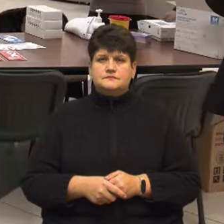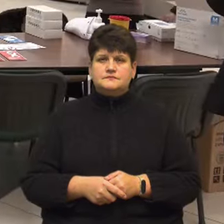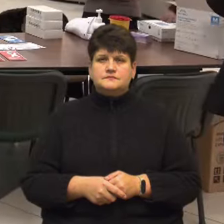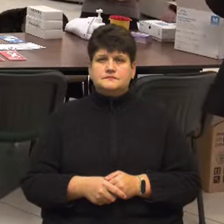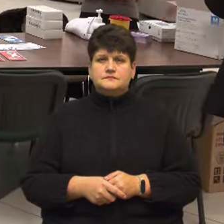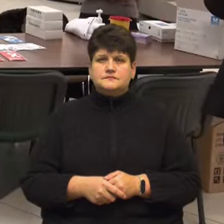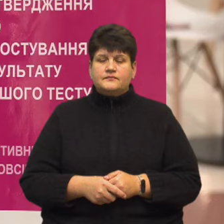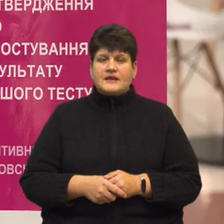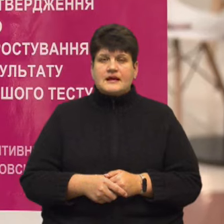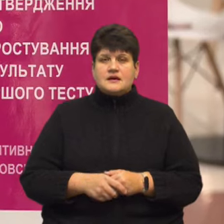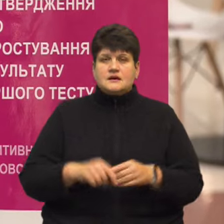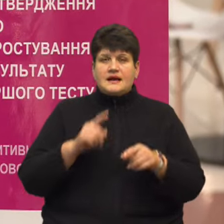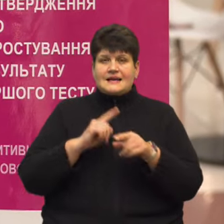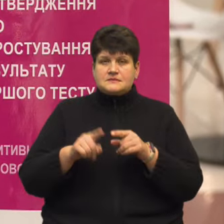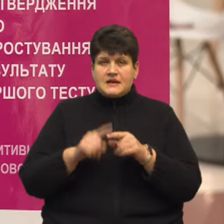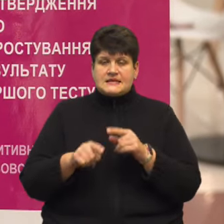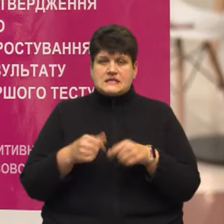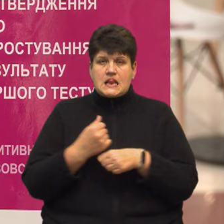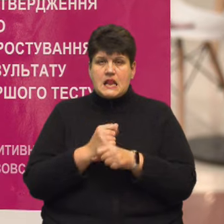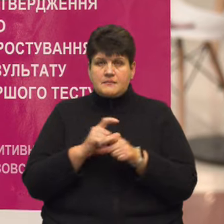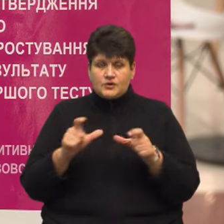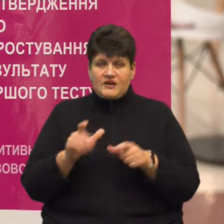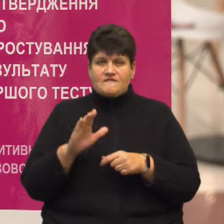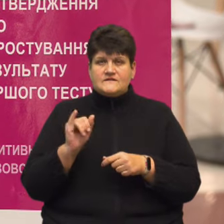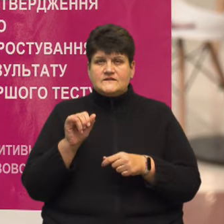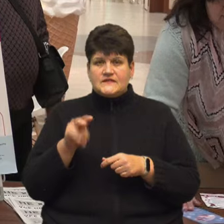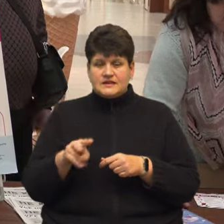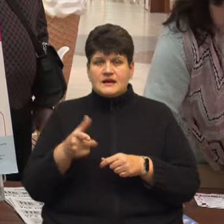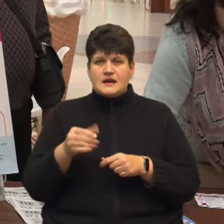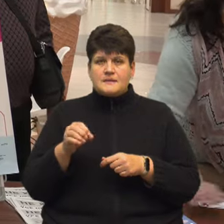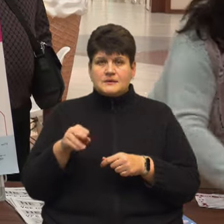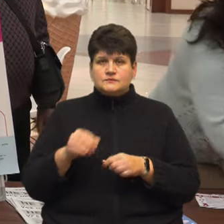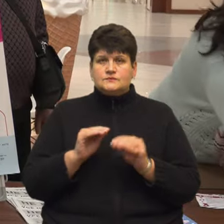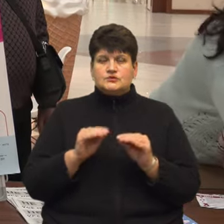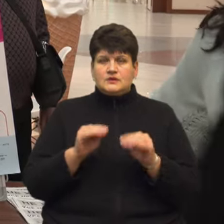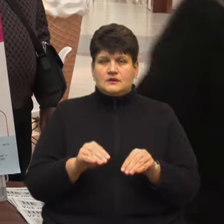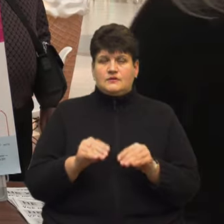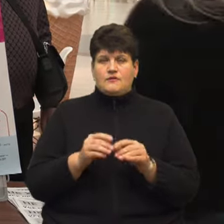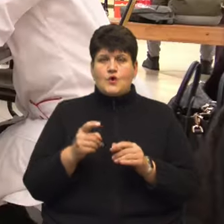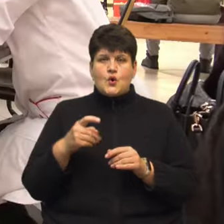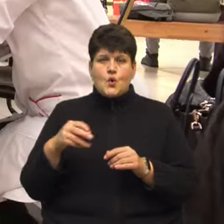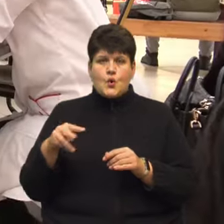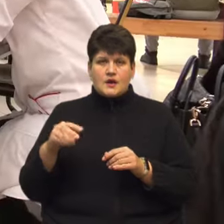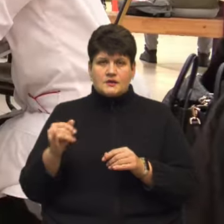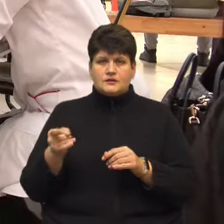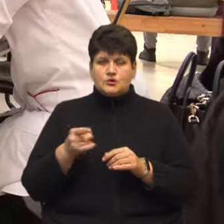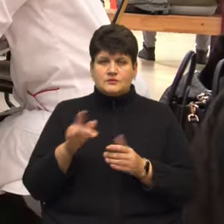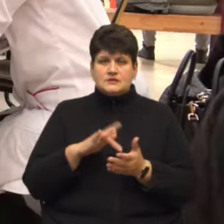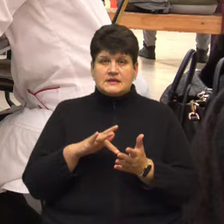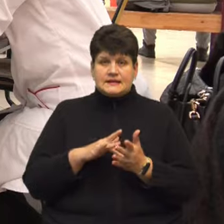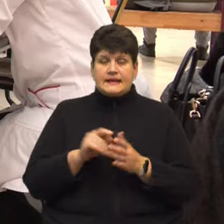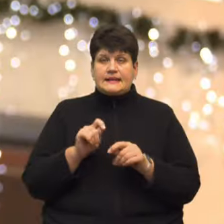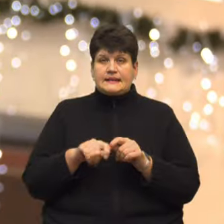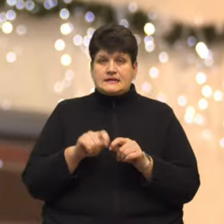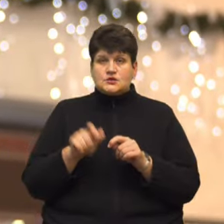Експрес-лабораторію з тестування на ВІЛ та вірусні гепатити розгорнули в холі одного з тернопільських торгових центрів. На тестування прийшов